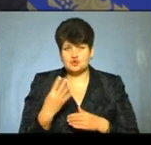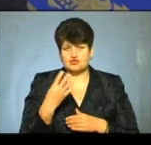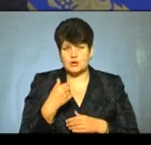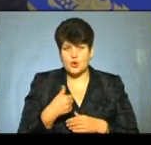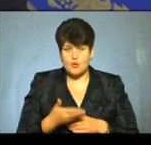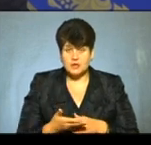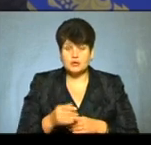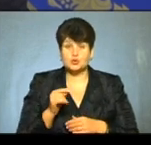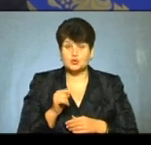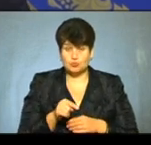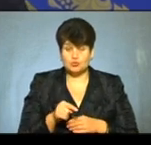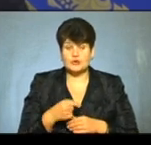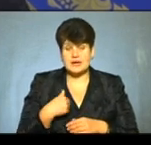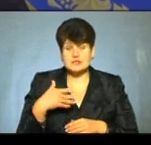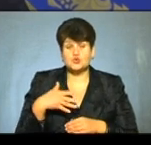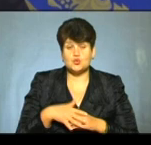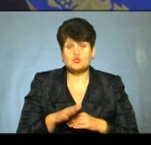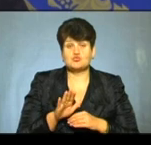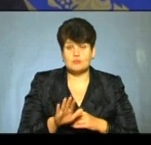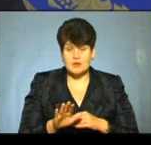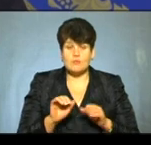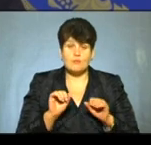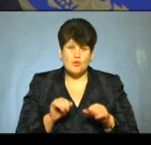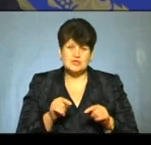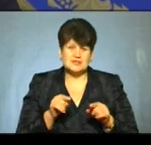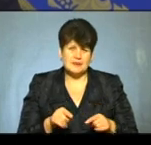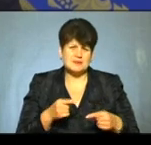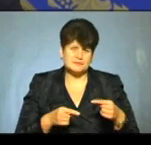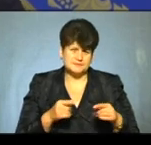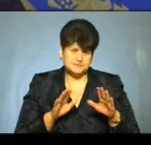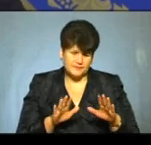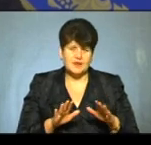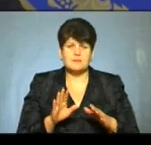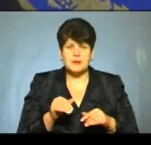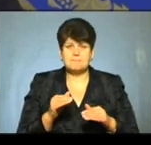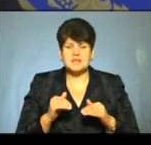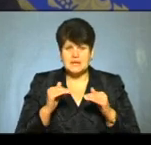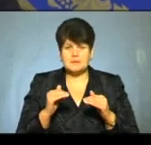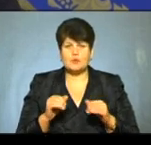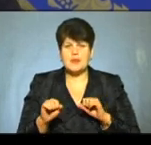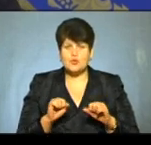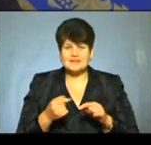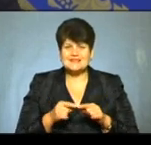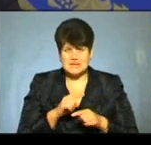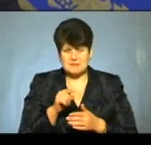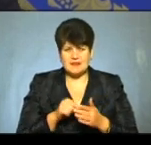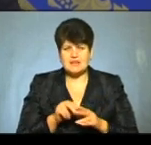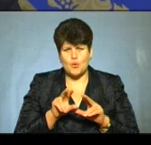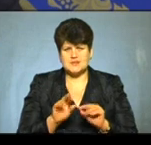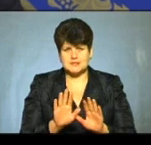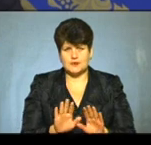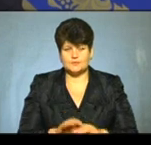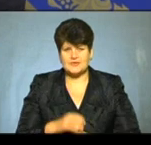4 роки. Тому я зрозумів, може там є якісь сперечання. Давайте, ми піднімемо на уряді це питання, я вам обіцяю.